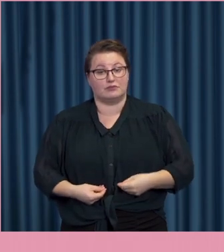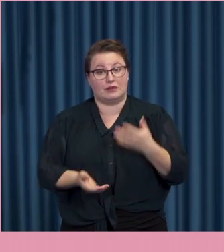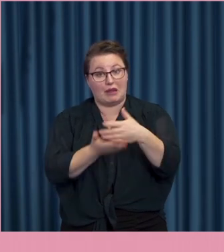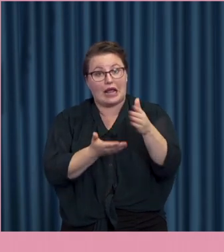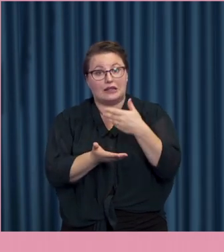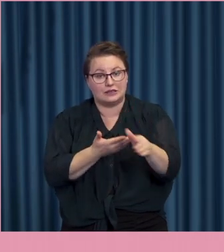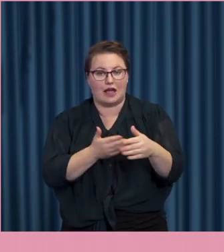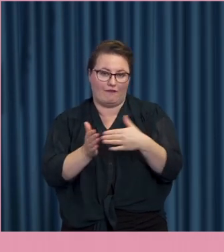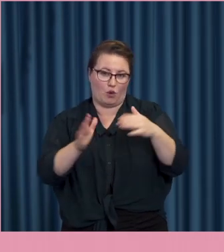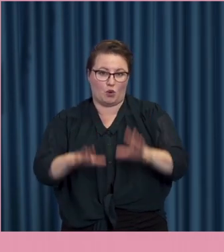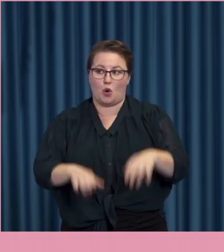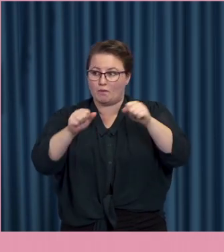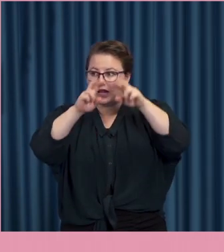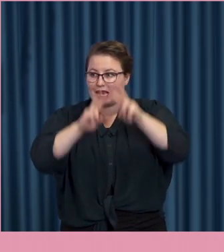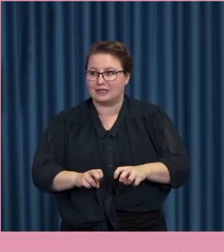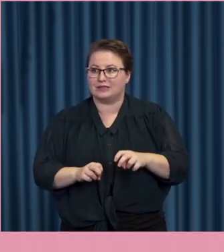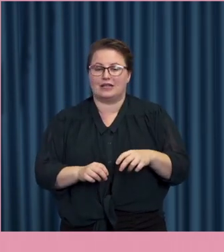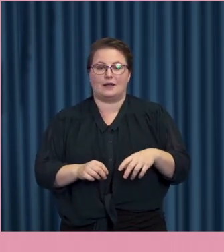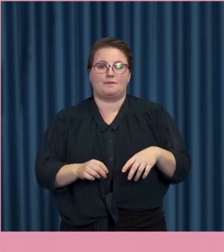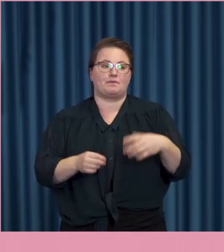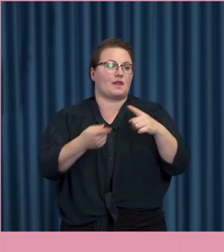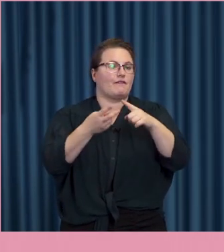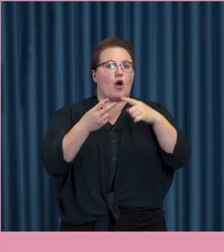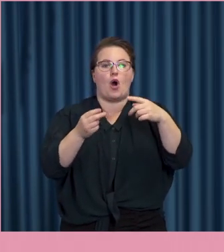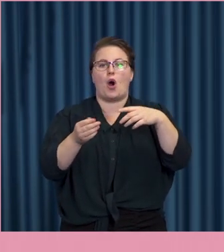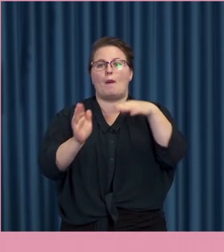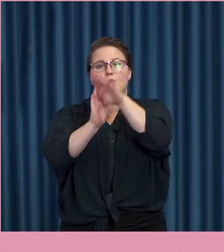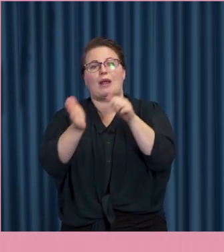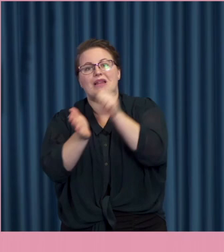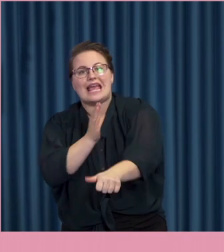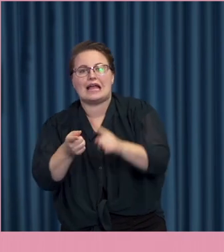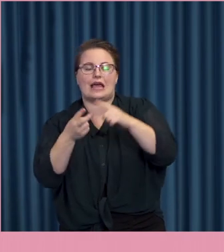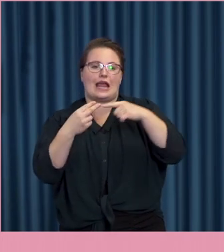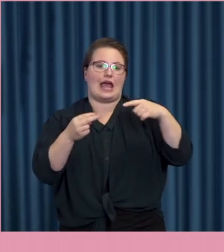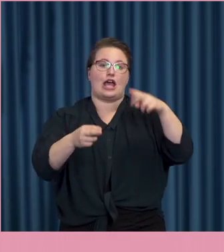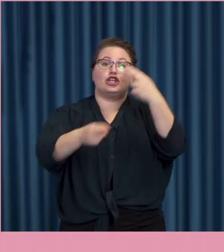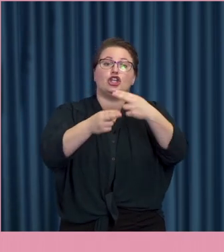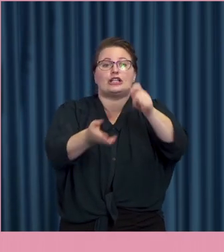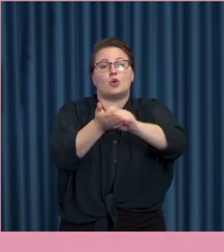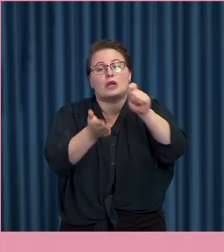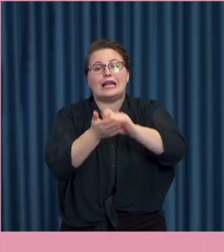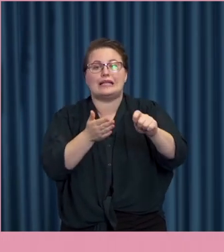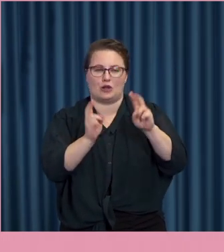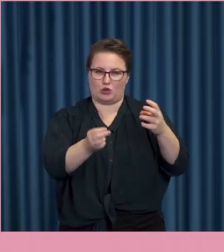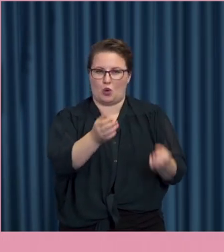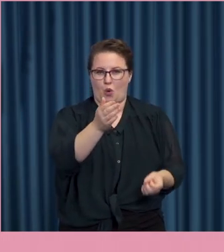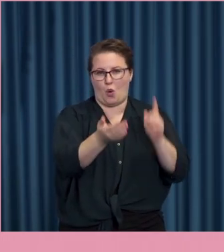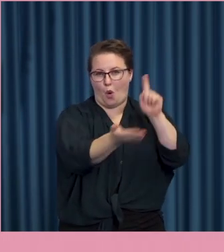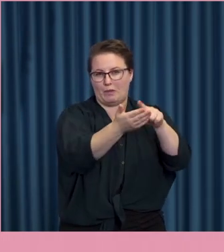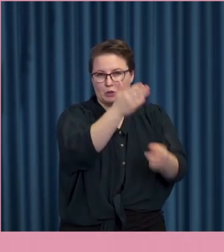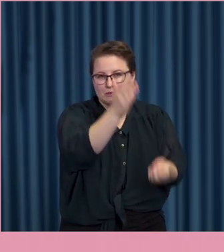programledare, nyhetsjournalister men också opinionsbildare. som pratade.